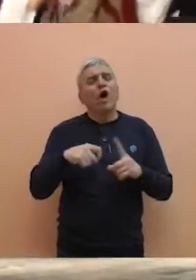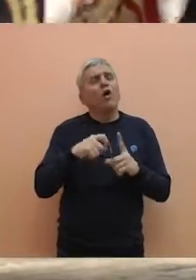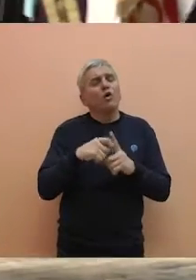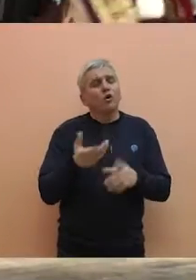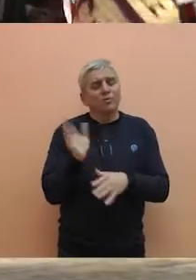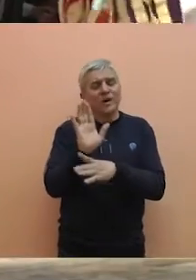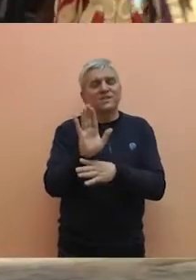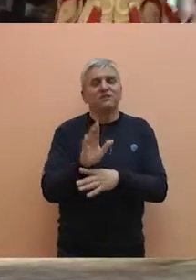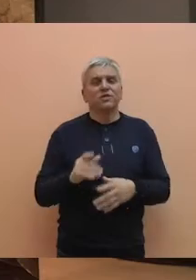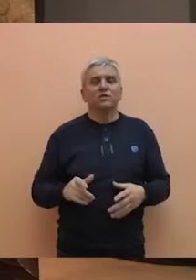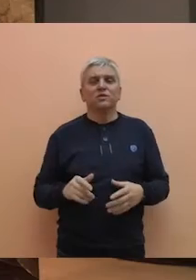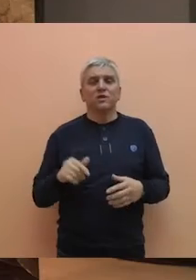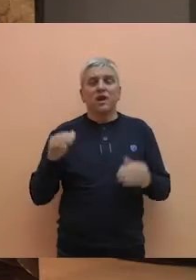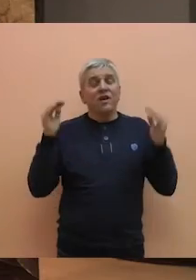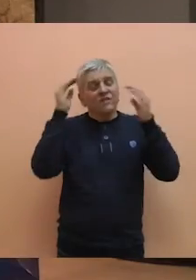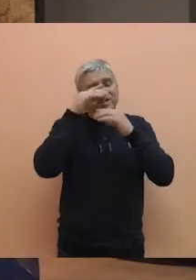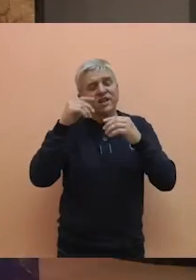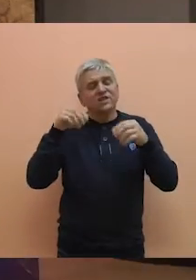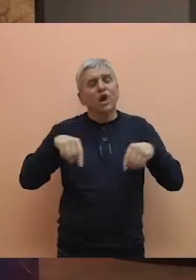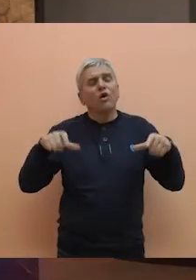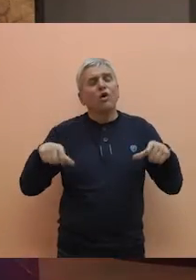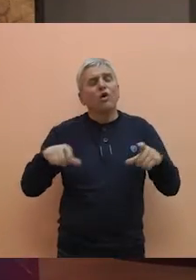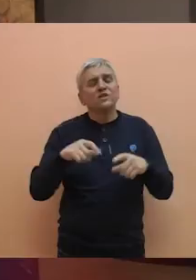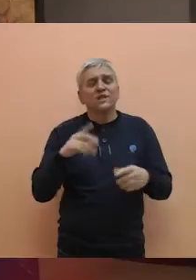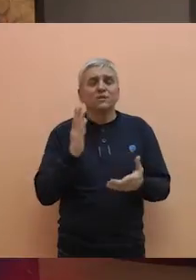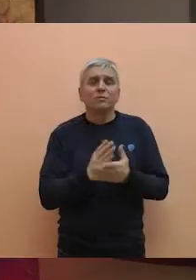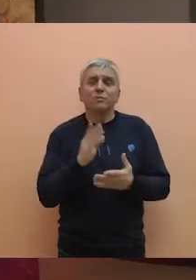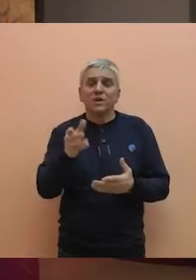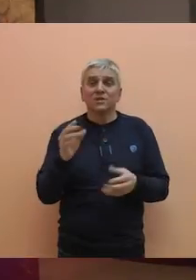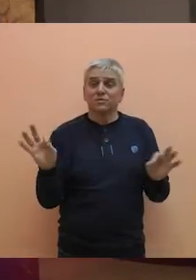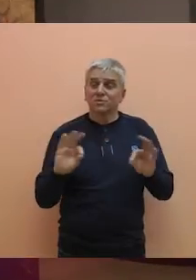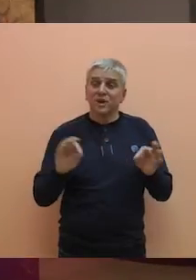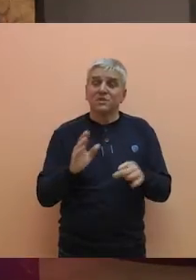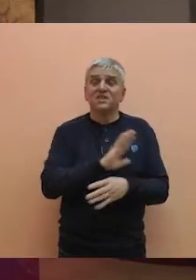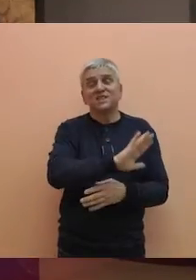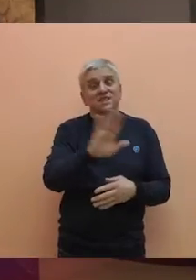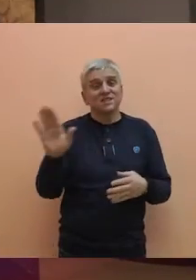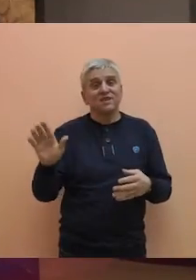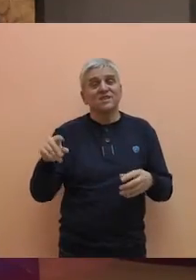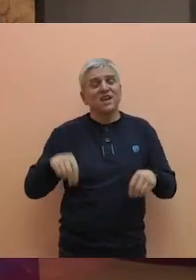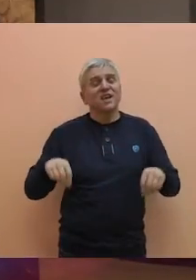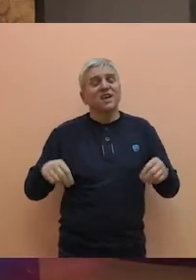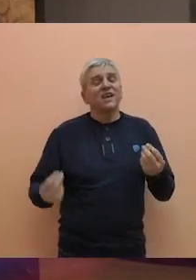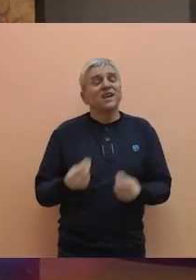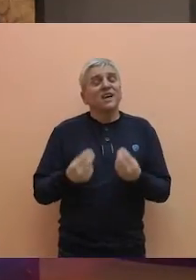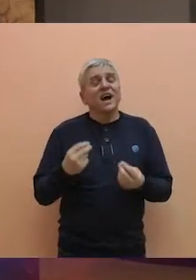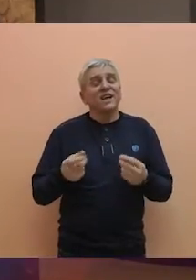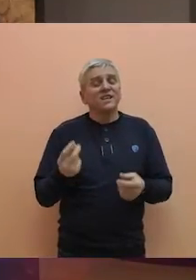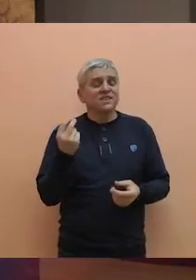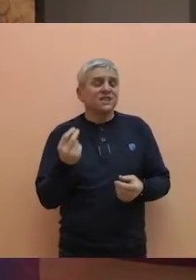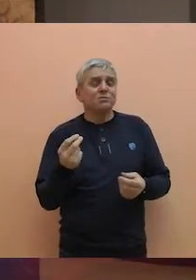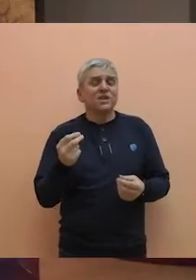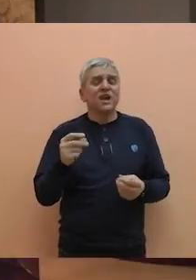ansambl predstavio kroz nas. Večerašnji koncert smo pripremili za vas, biće igare iz Srbije, igare iz